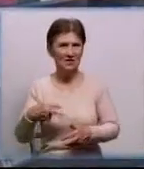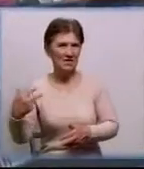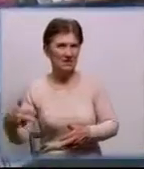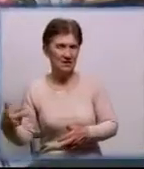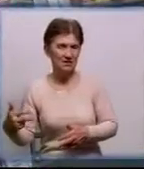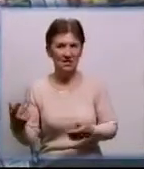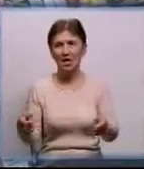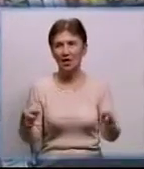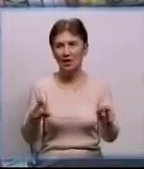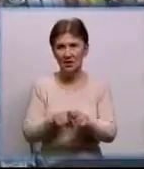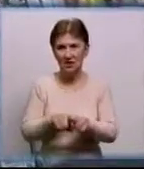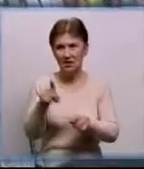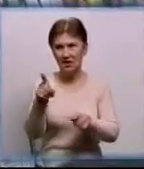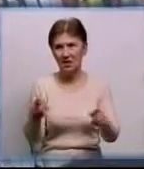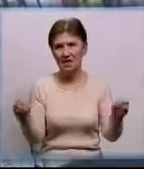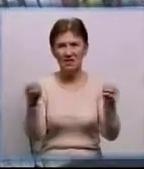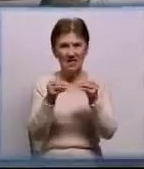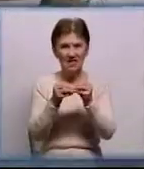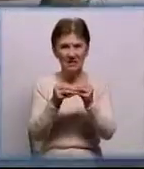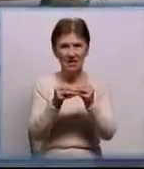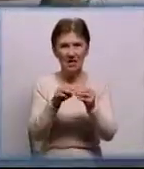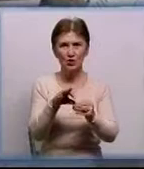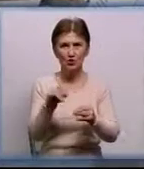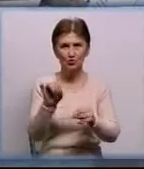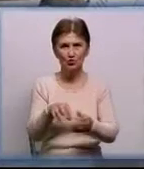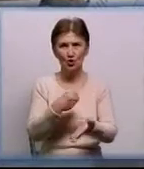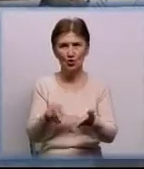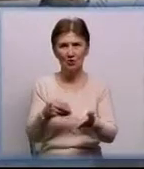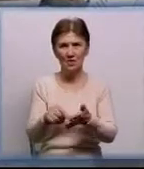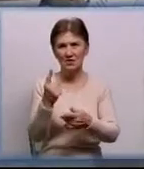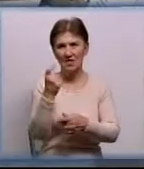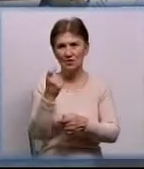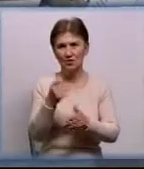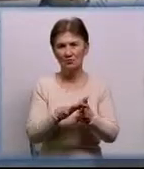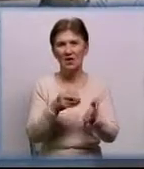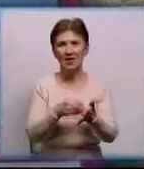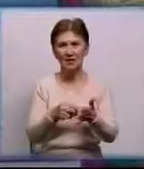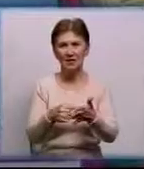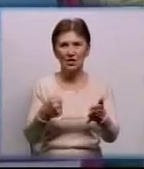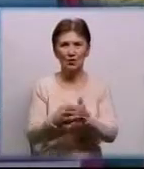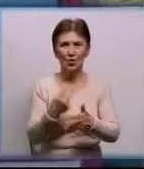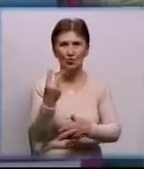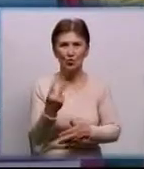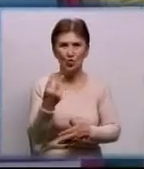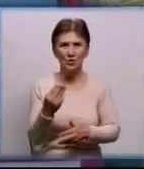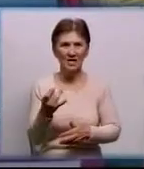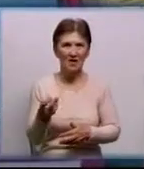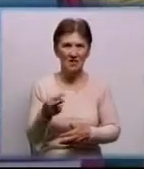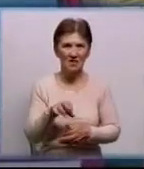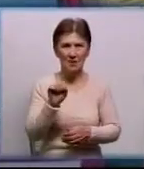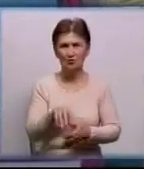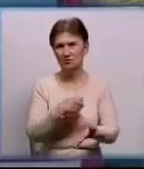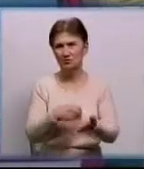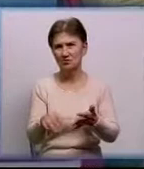Ось такий 10-томник Жорж Санд можна придбати за 100 гривень. Книги прийматимуть до 2 травня, а придбати їх можна буде 4